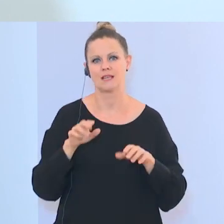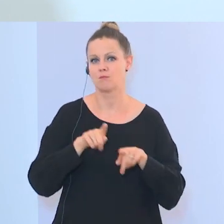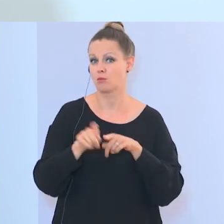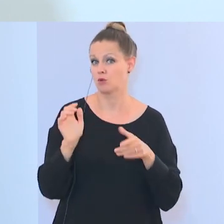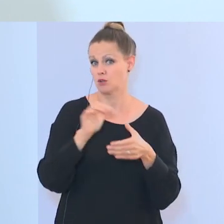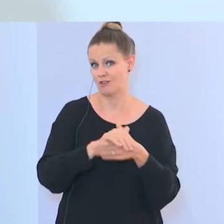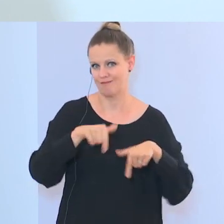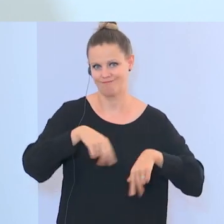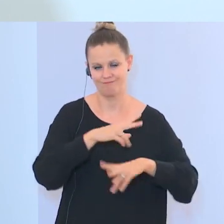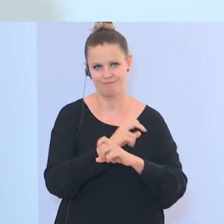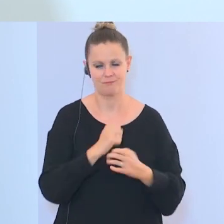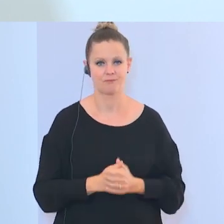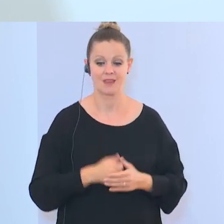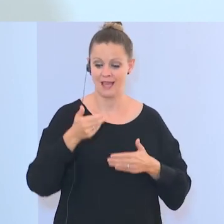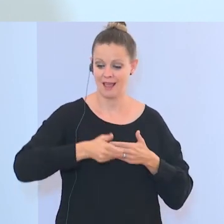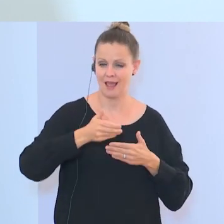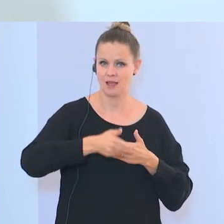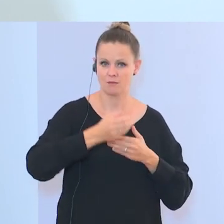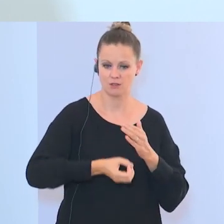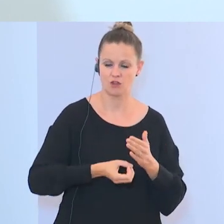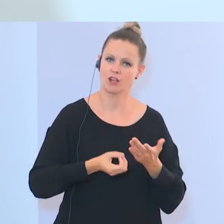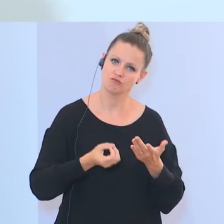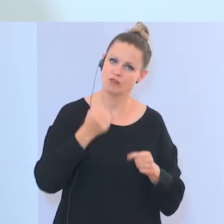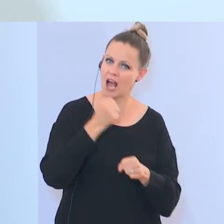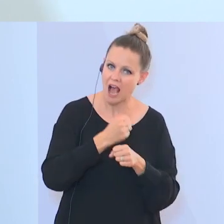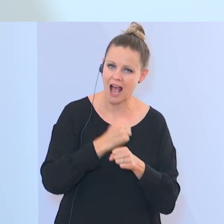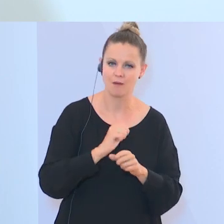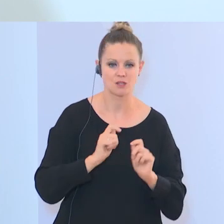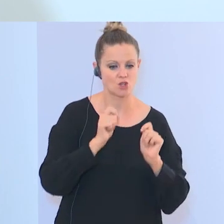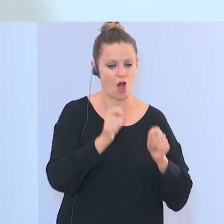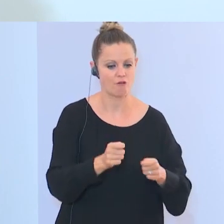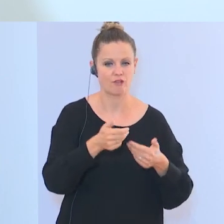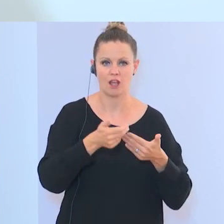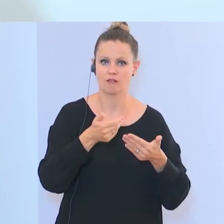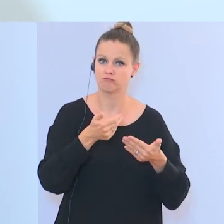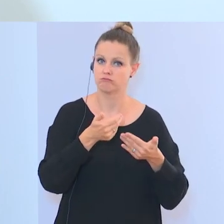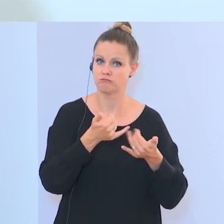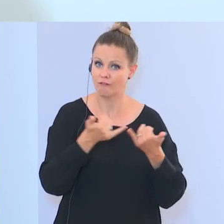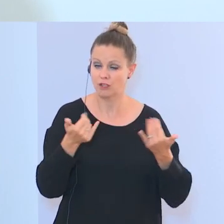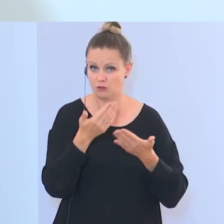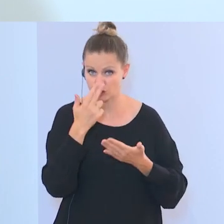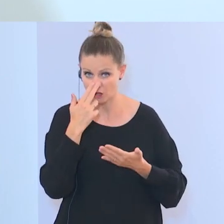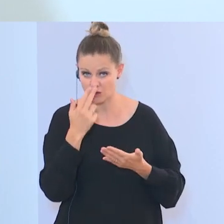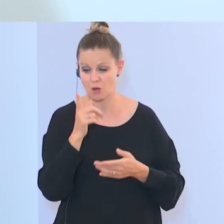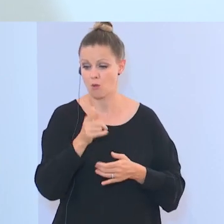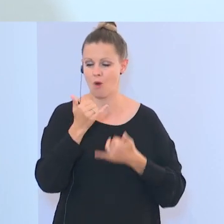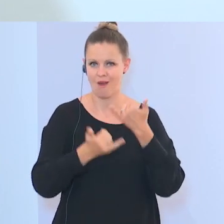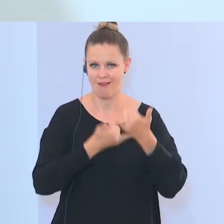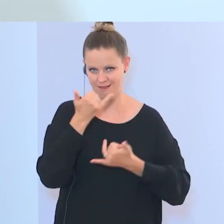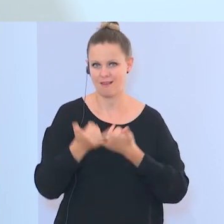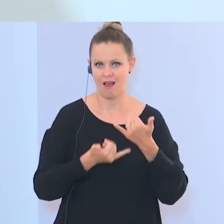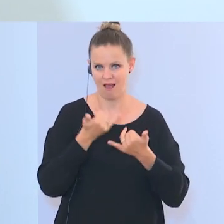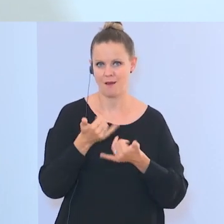Der regelmäßige Output dieser Stelle ist, also die konkreten Arbeitsaufträge. Zum einen, die Stelle wird einen jährlichen Bericht zum